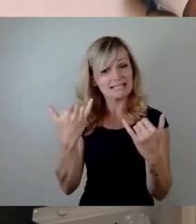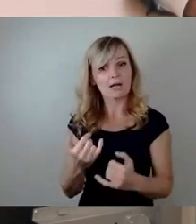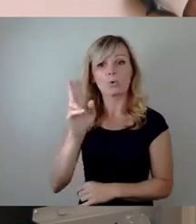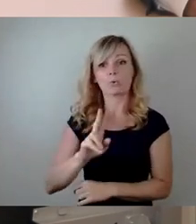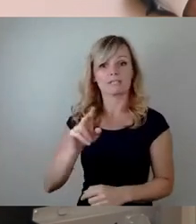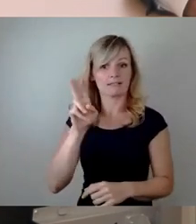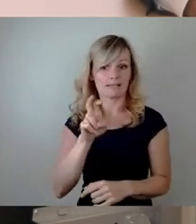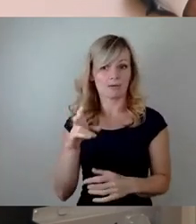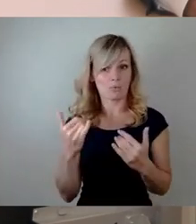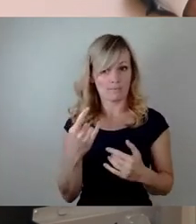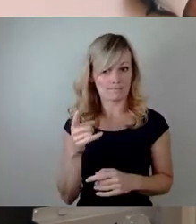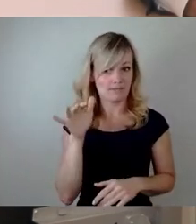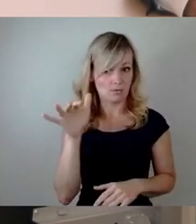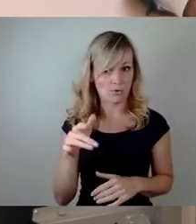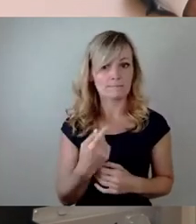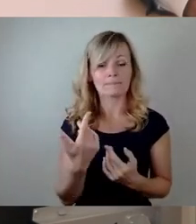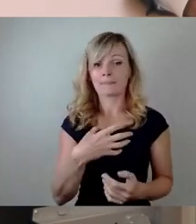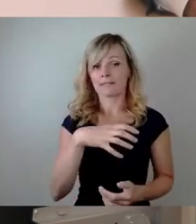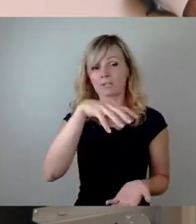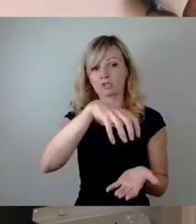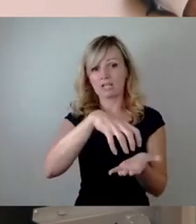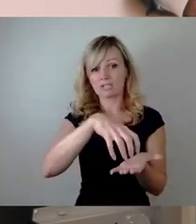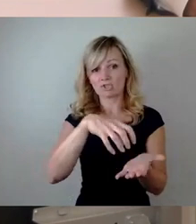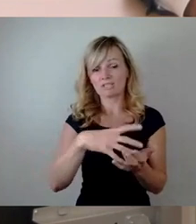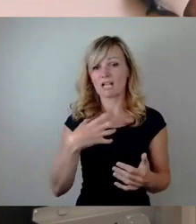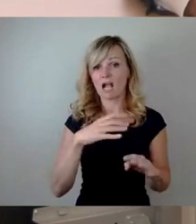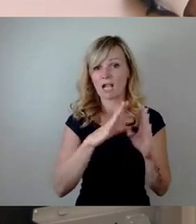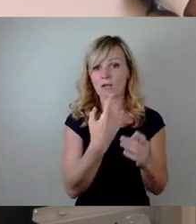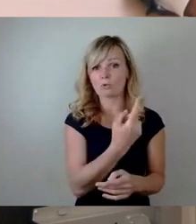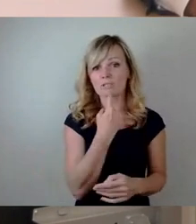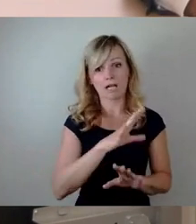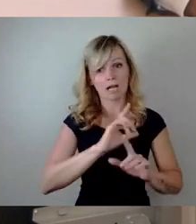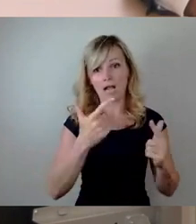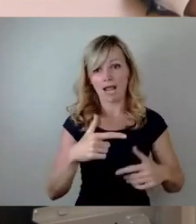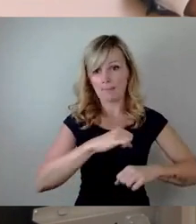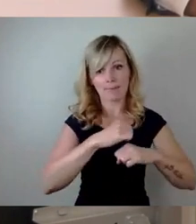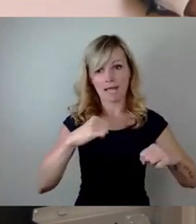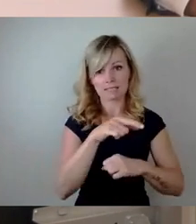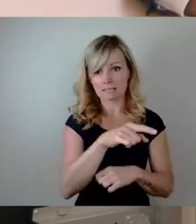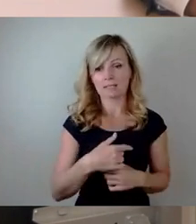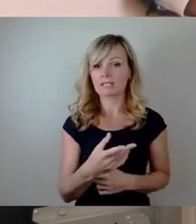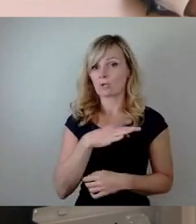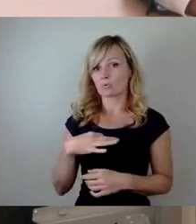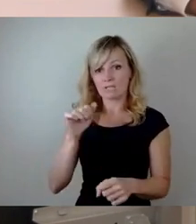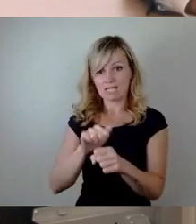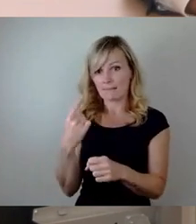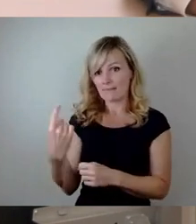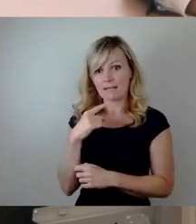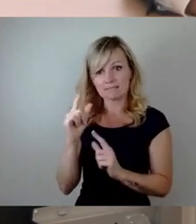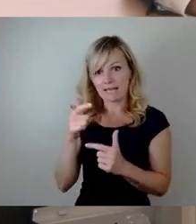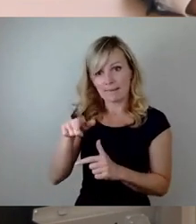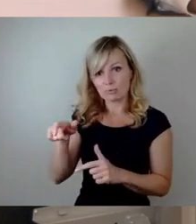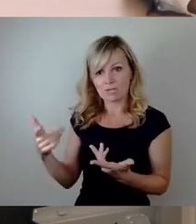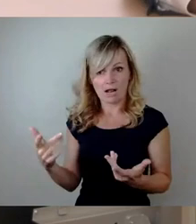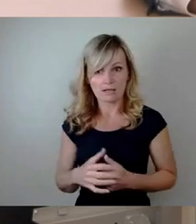das städtische Klinikum hat dazu keine Kapazitäten und das Gesundheitsamt, so wie wir das gesehen haben, eben auch nicht. Wie gesagt,